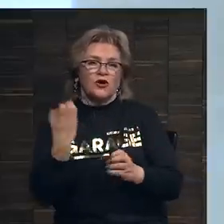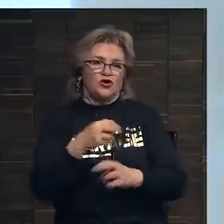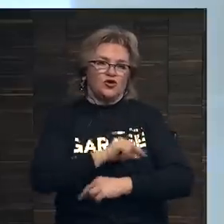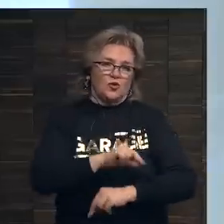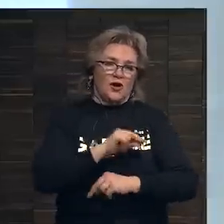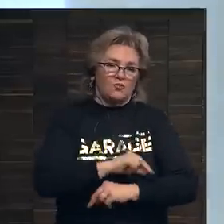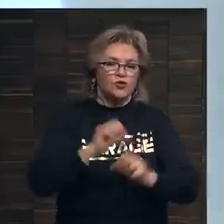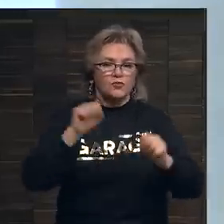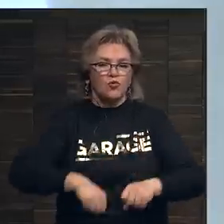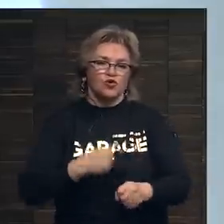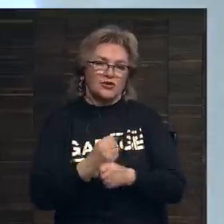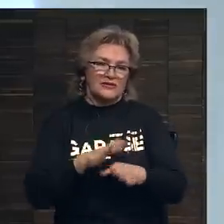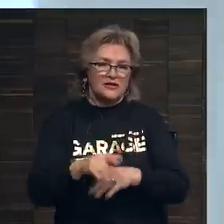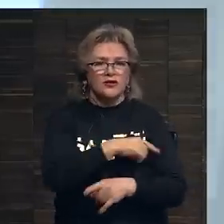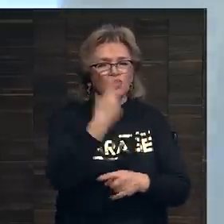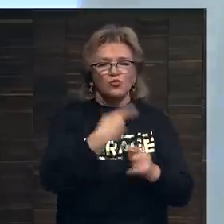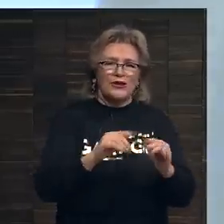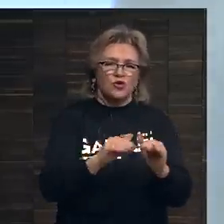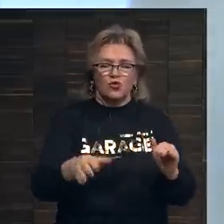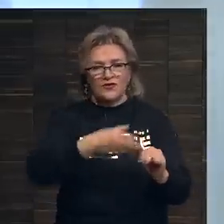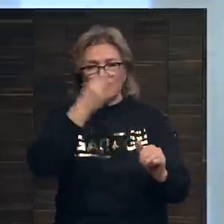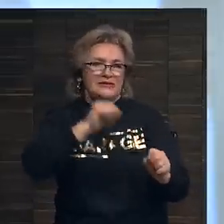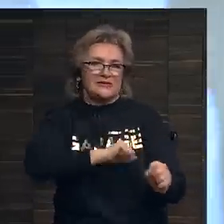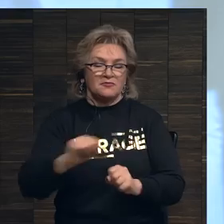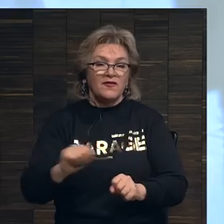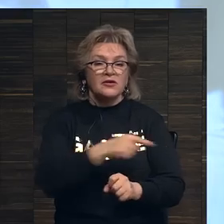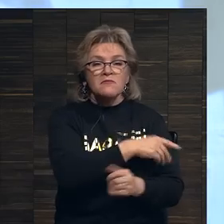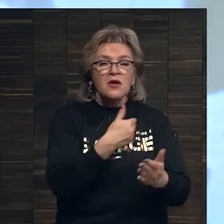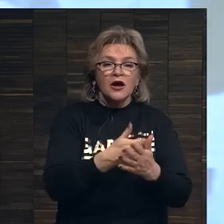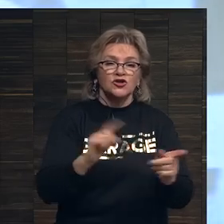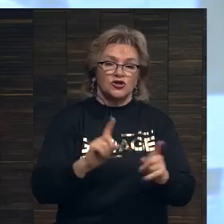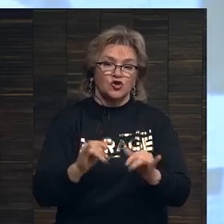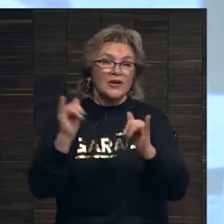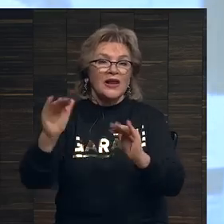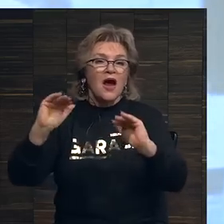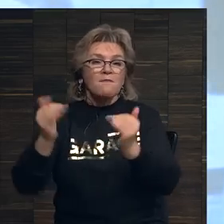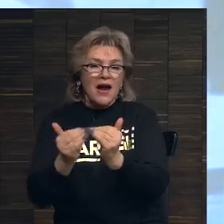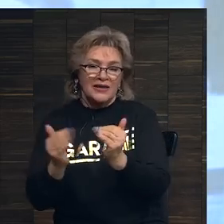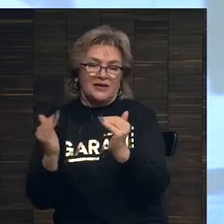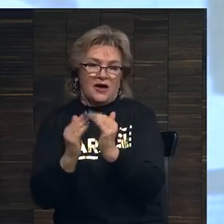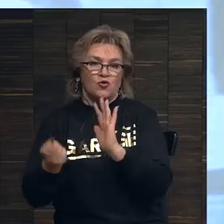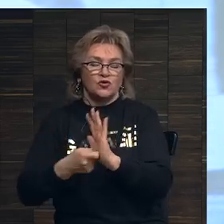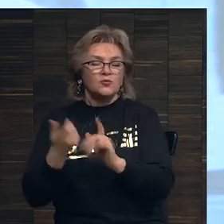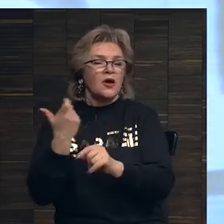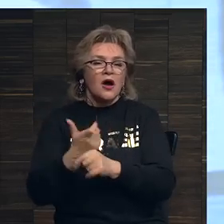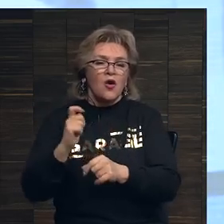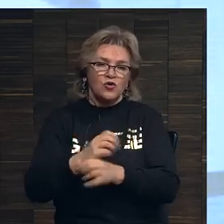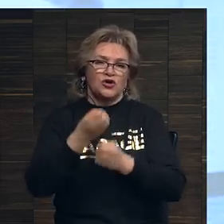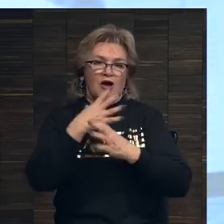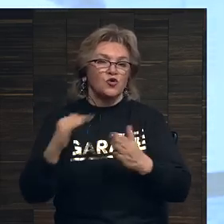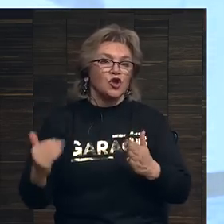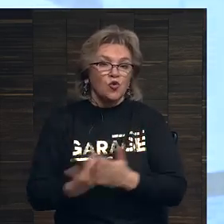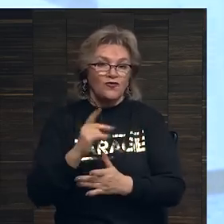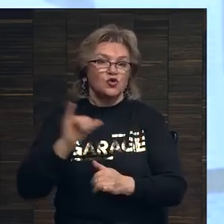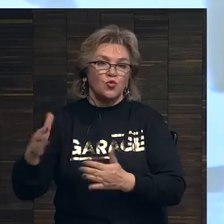работы можно сделать, и я думаю, что этот уровень нельзя забывать, и мне кажется, что для маленьких аукционных домов очень хорошая